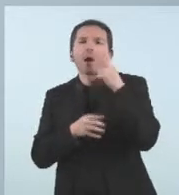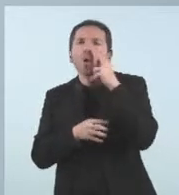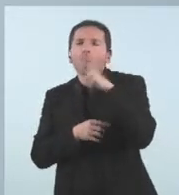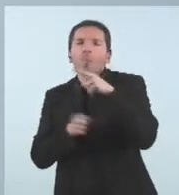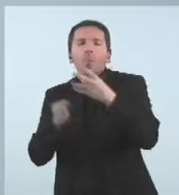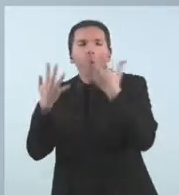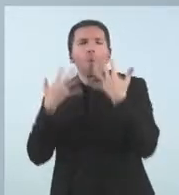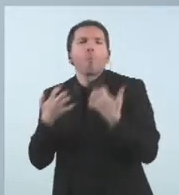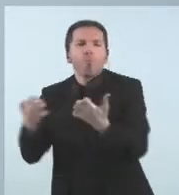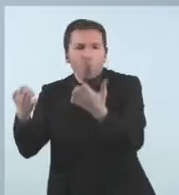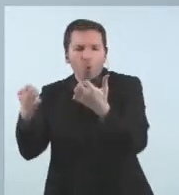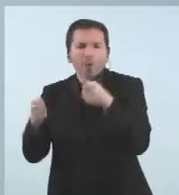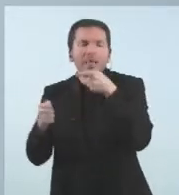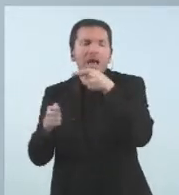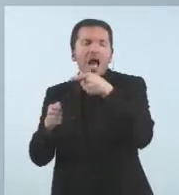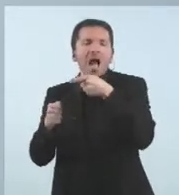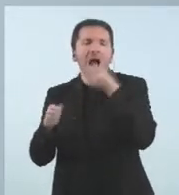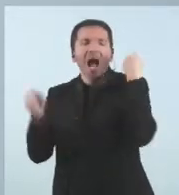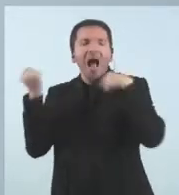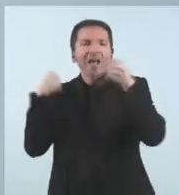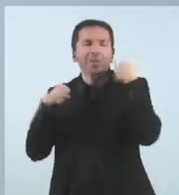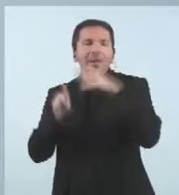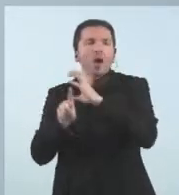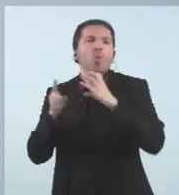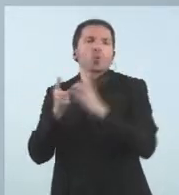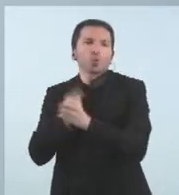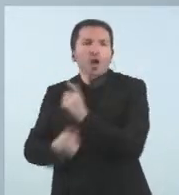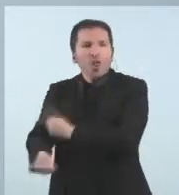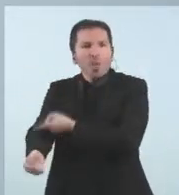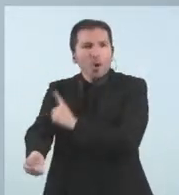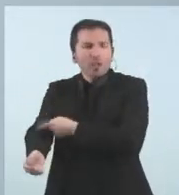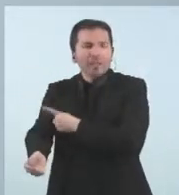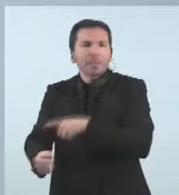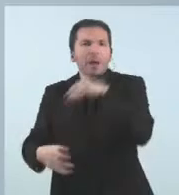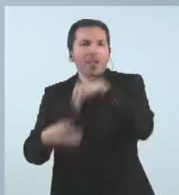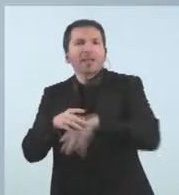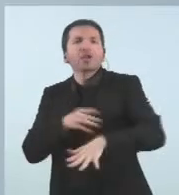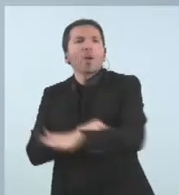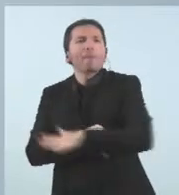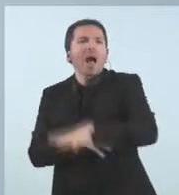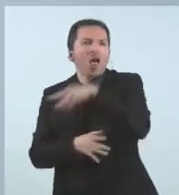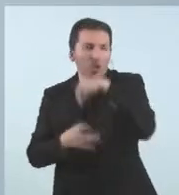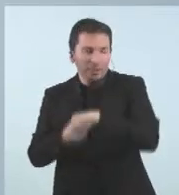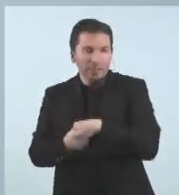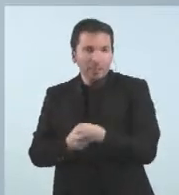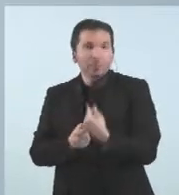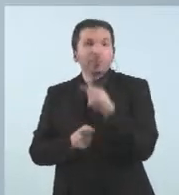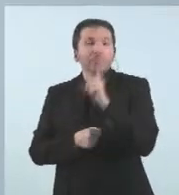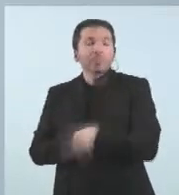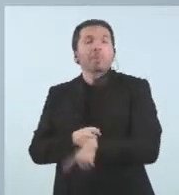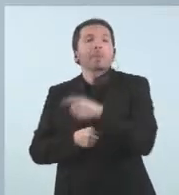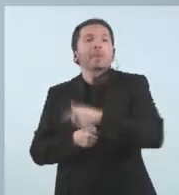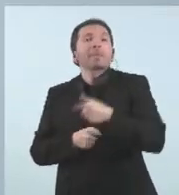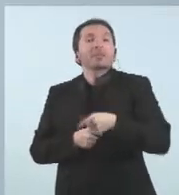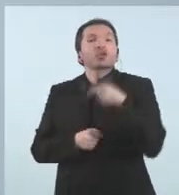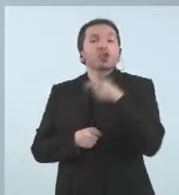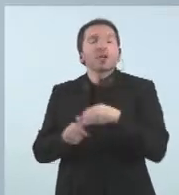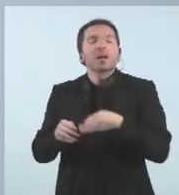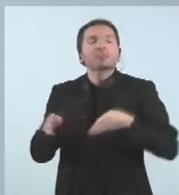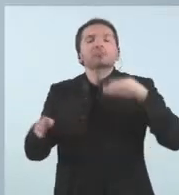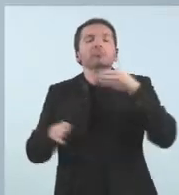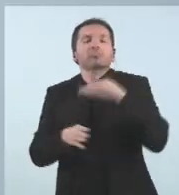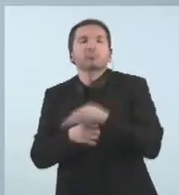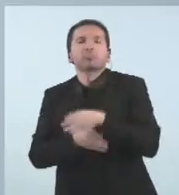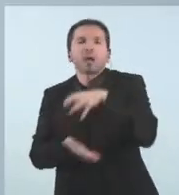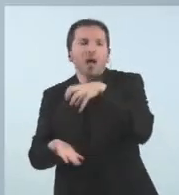esportives que es realitzin en espais anteriors. També l'hauran de dur les persones que assisteixen a qualsevol tipus de centre sanitari, hospitals,